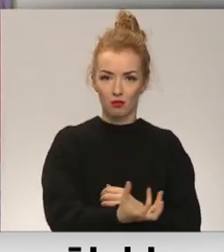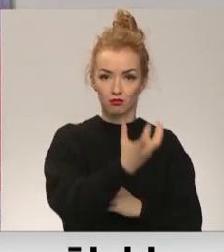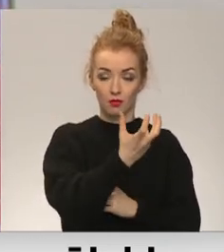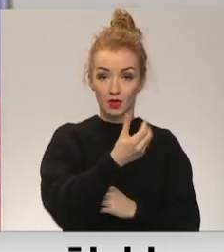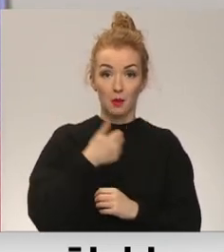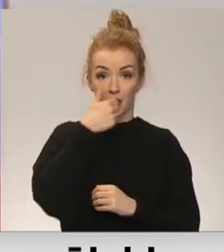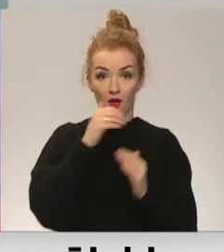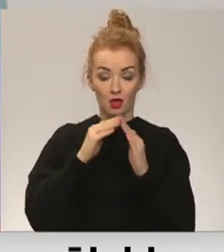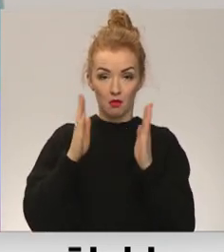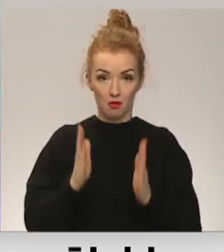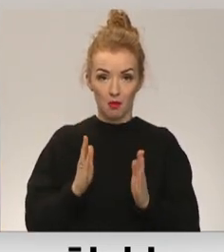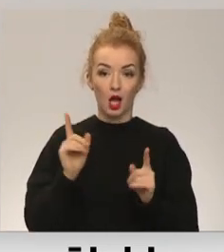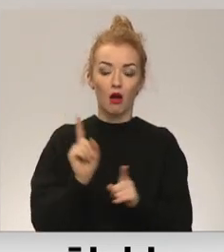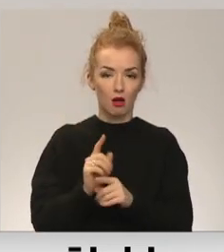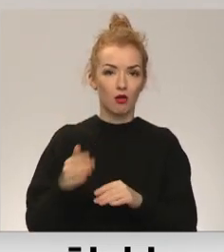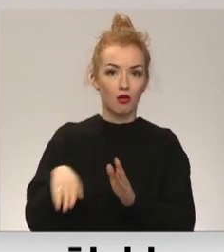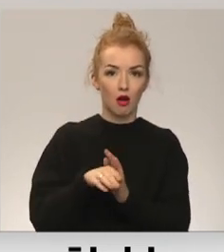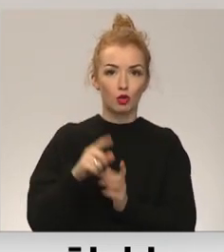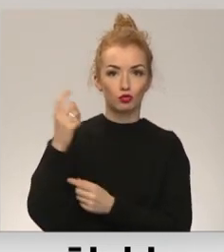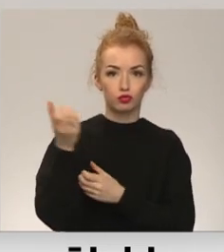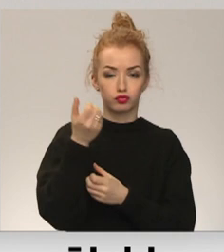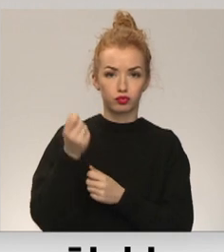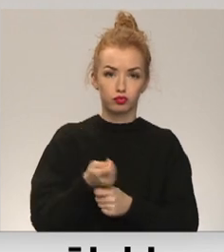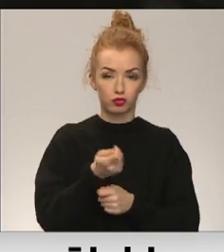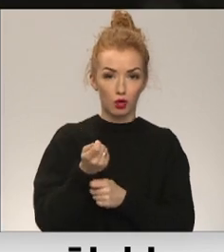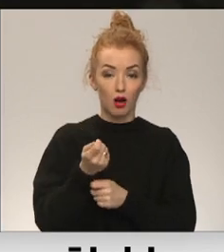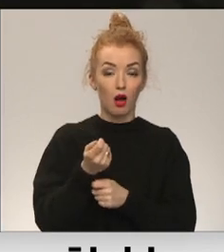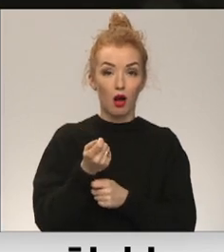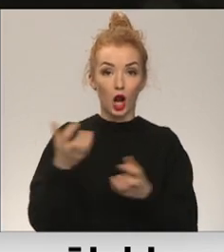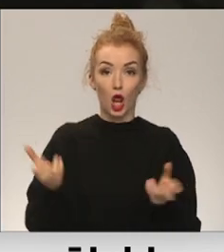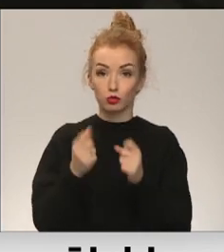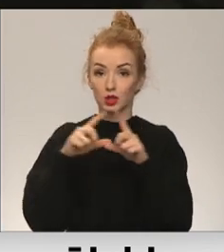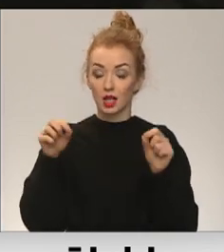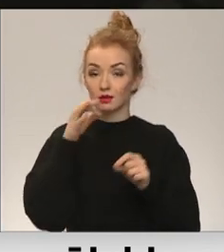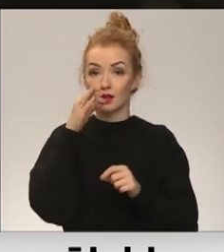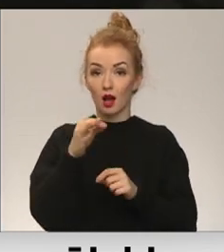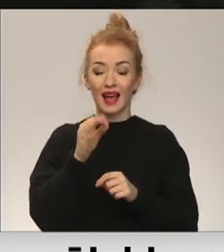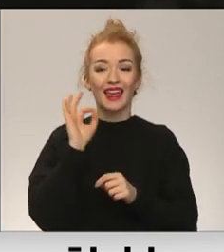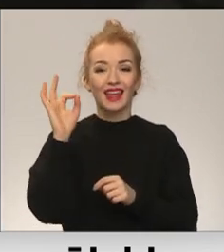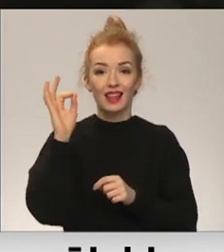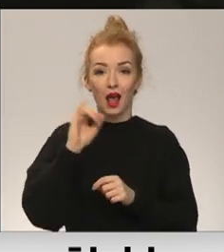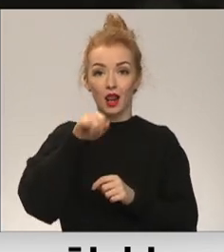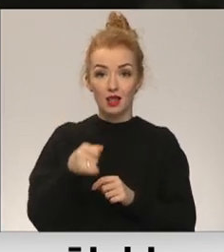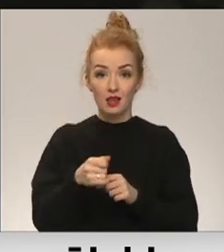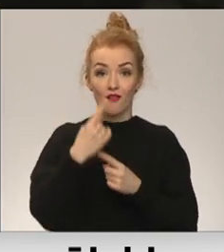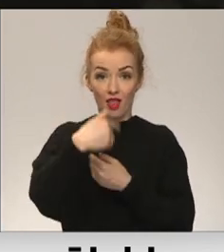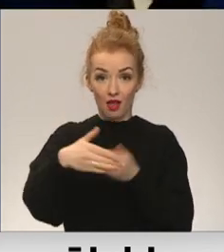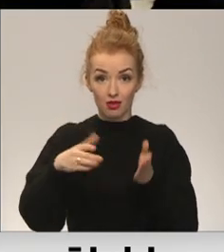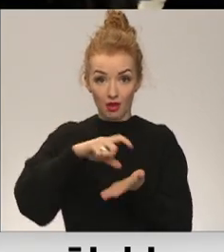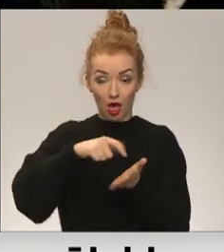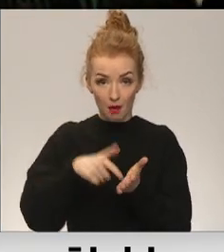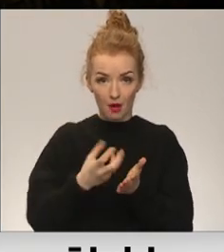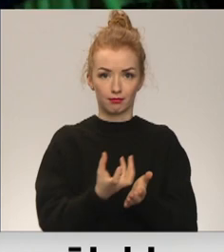Privāta mājās arī ugunsdzēsības aparātam. Glābšanas dienas tā saka, ideāli, detektors ir katrā telpā, kurā uzturas cilvēki.